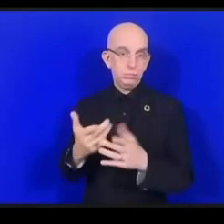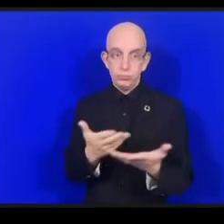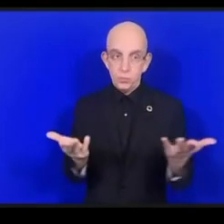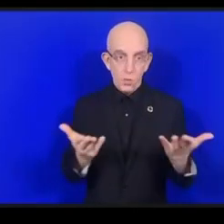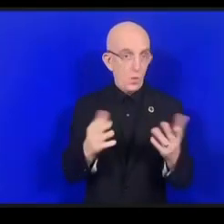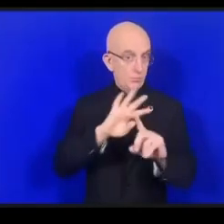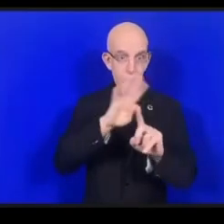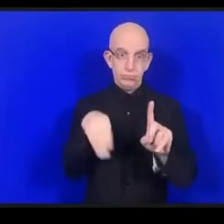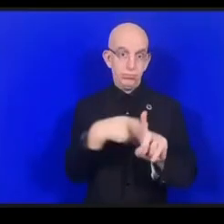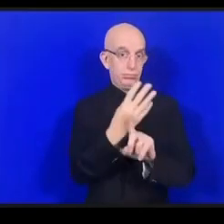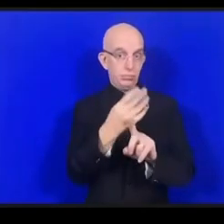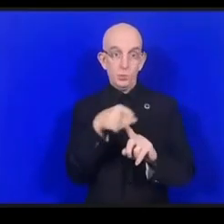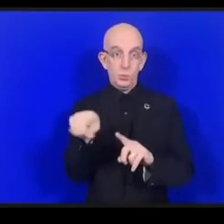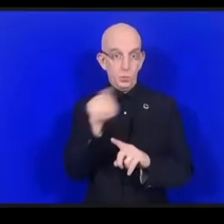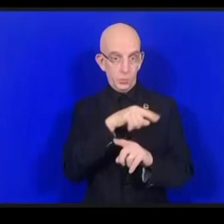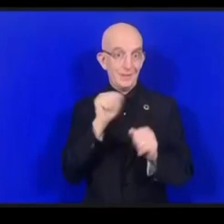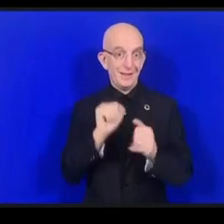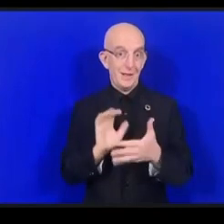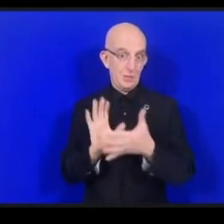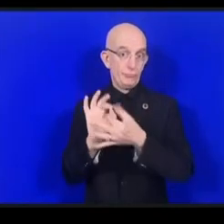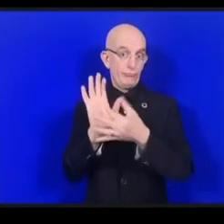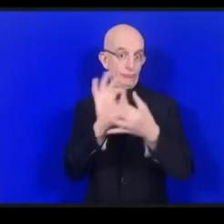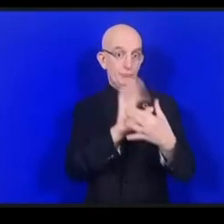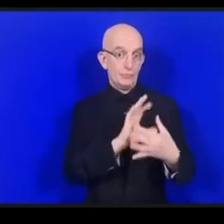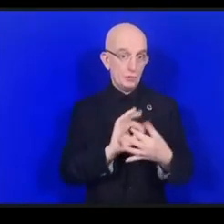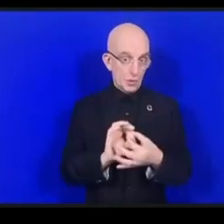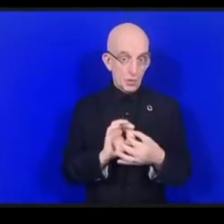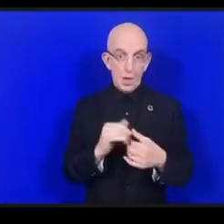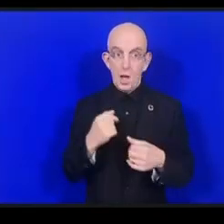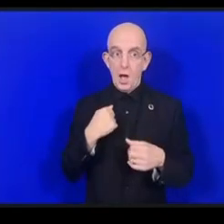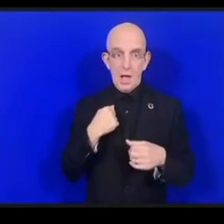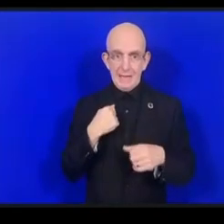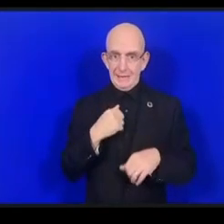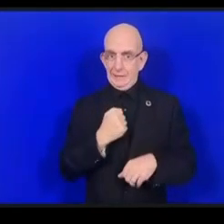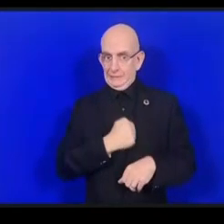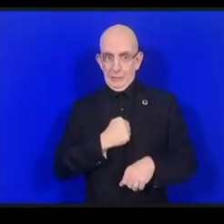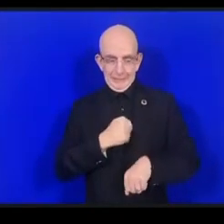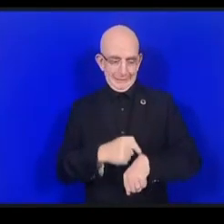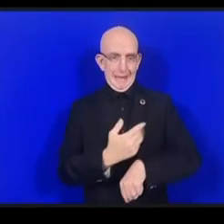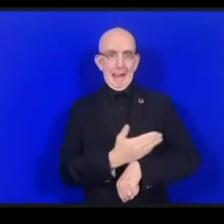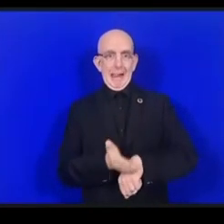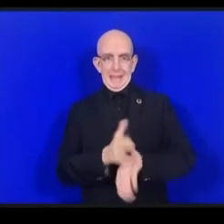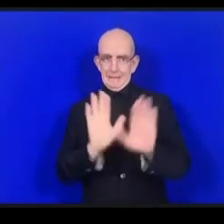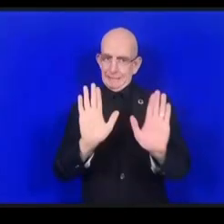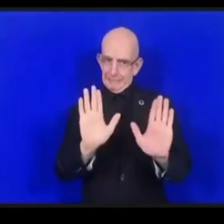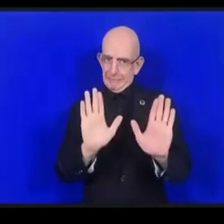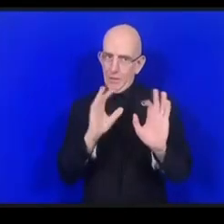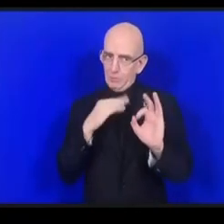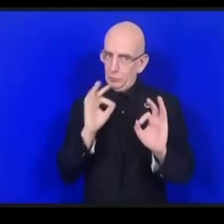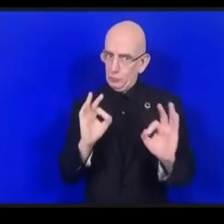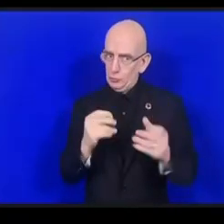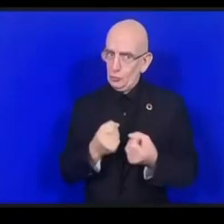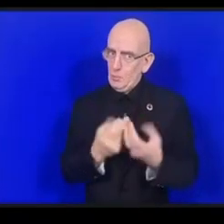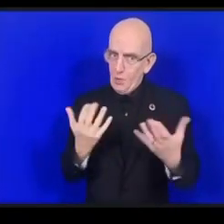يصبح هذا القطاع صحيحا من الناحية ومن الناحية المالية